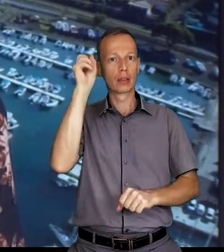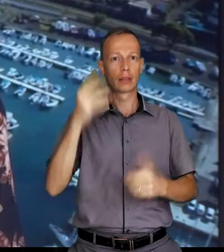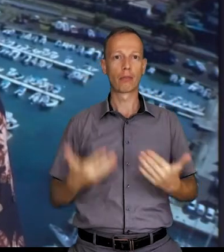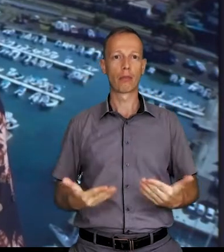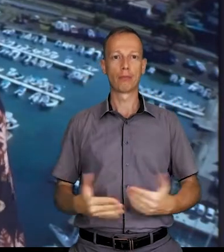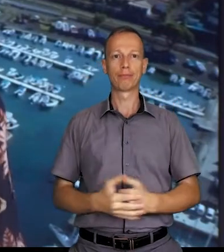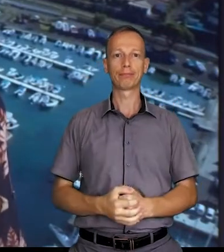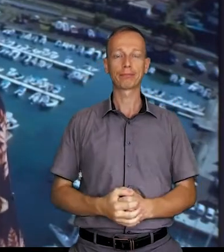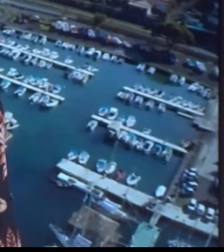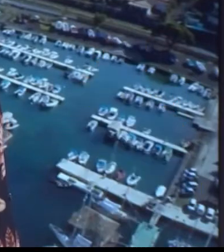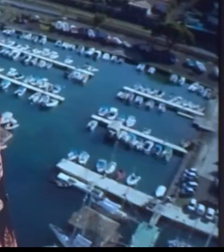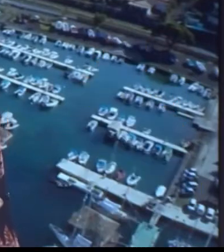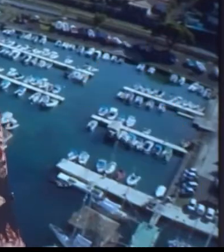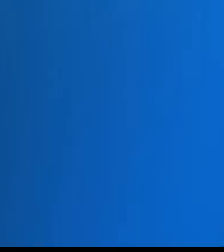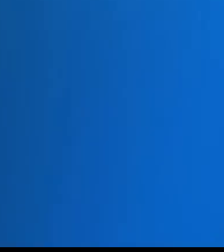votre journal. on a l'au-reau-té-gi.